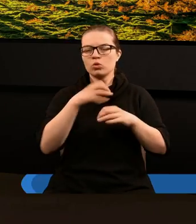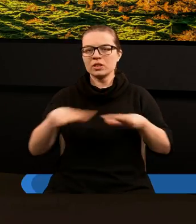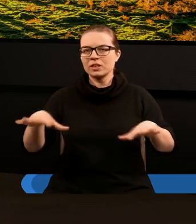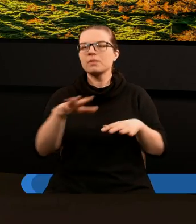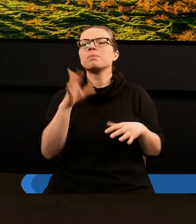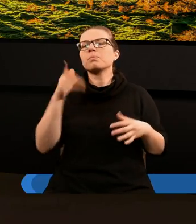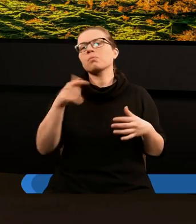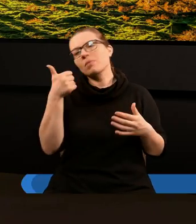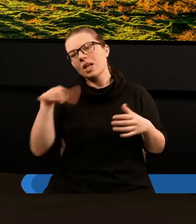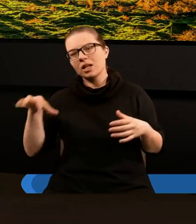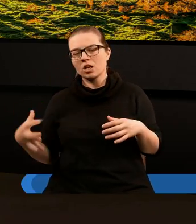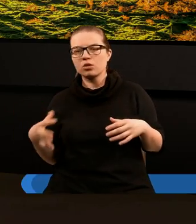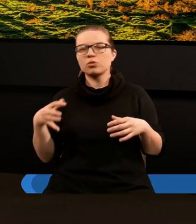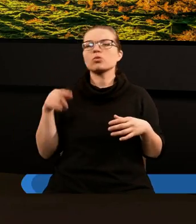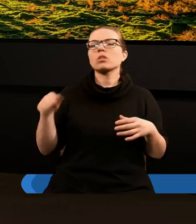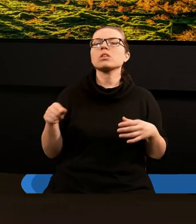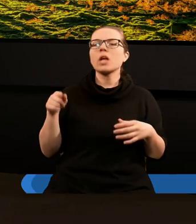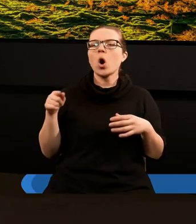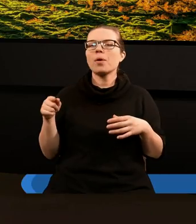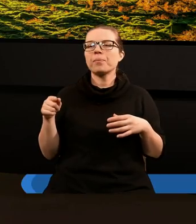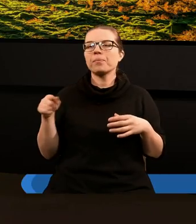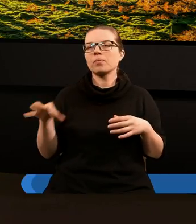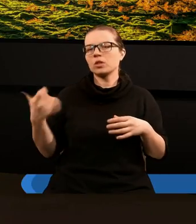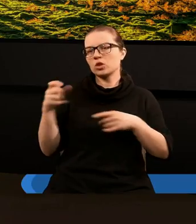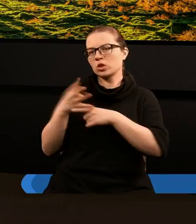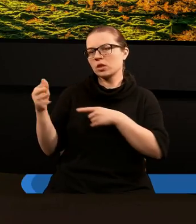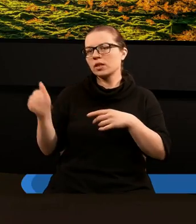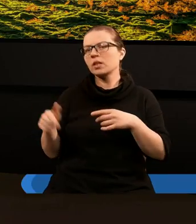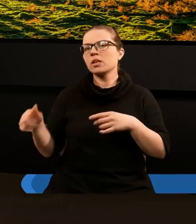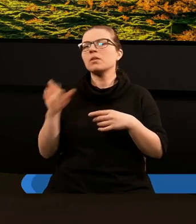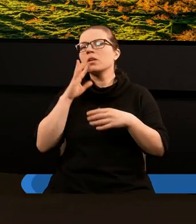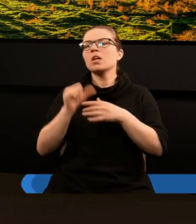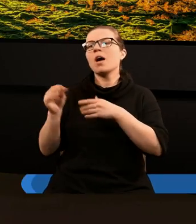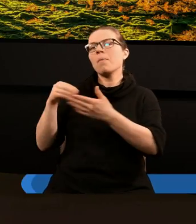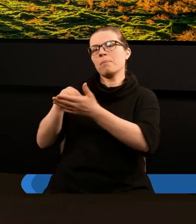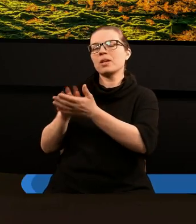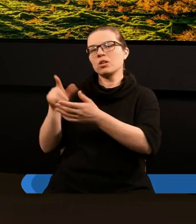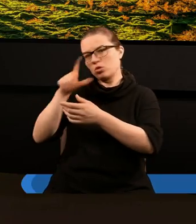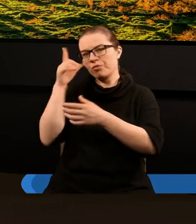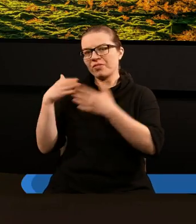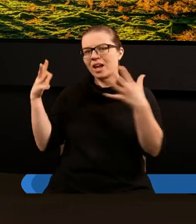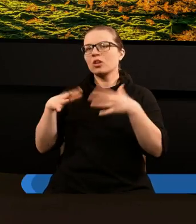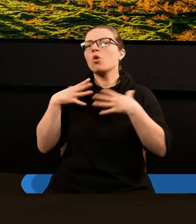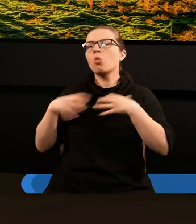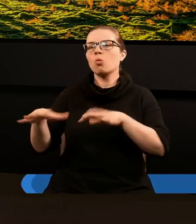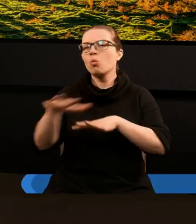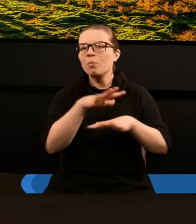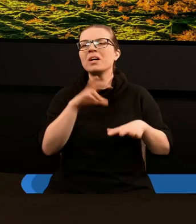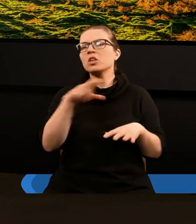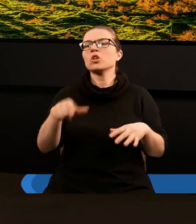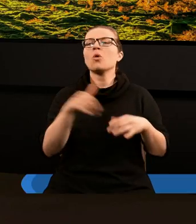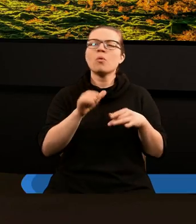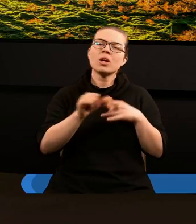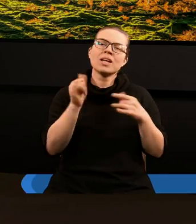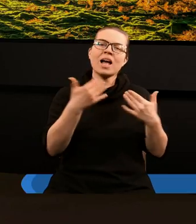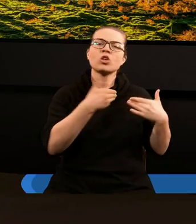powiedzieć, że jedna grupa, że ta grupa 144 tysięcy to są ci sami ludzie, co wielki tłum? Czy może jest to